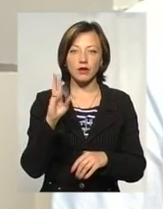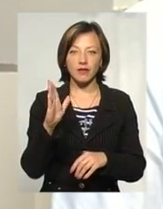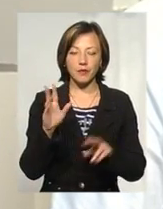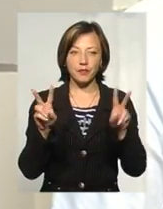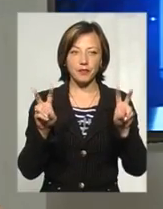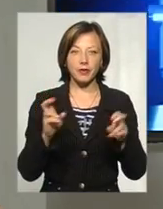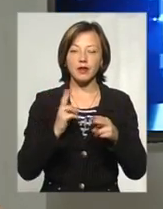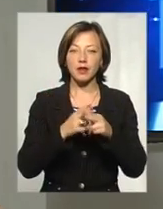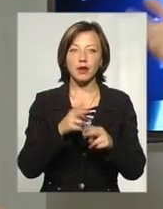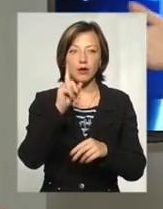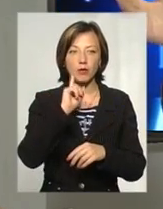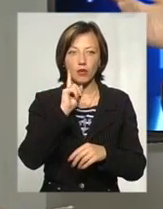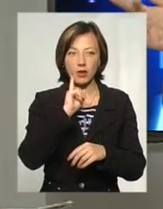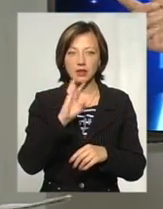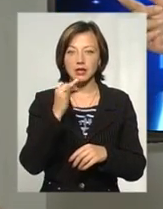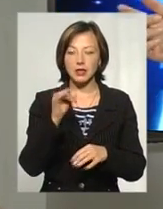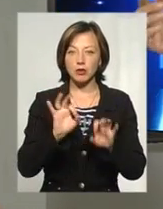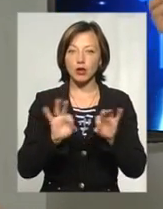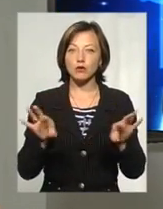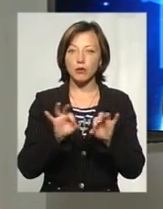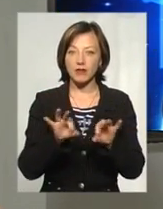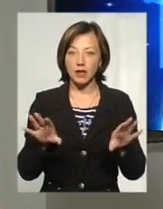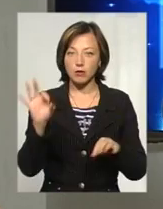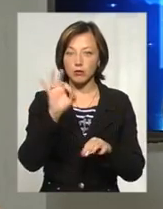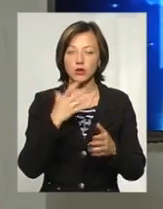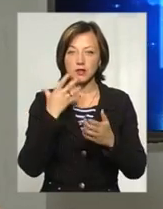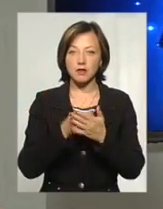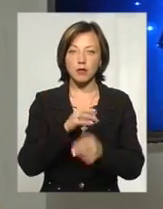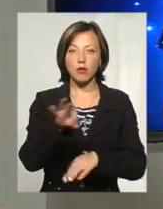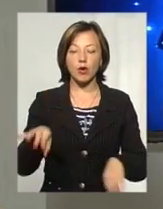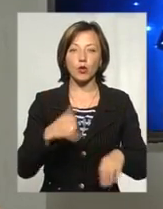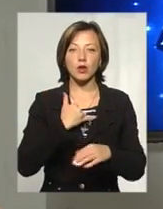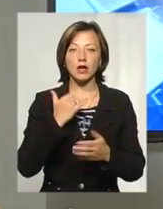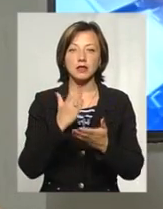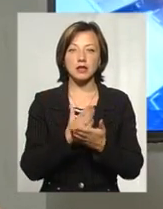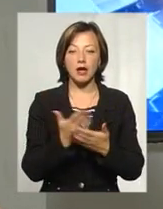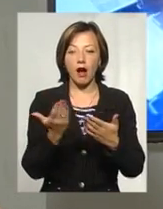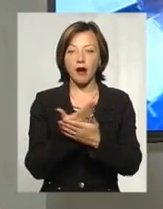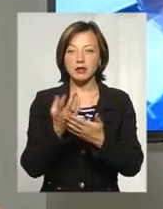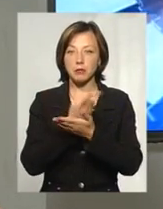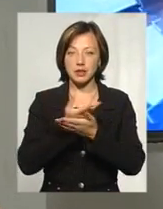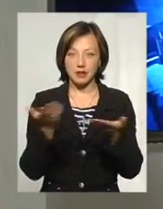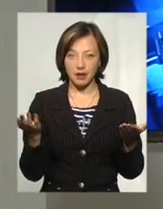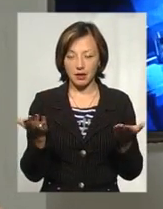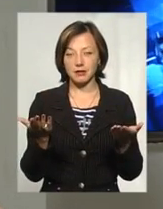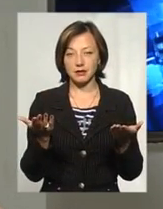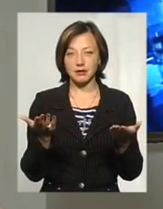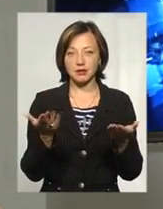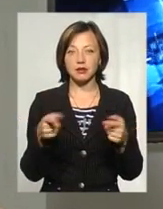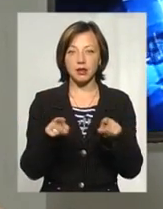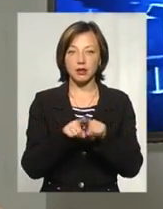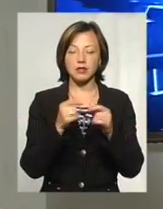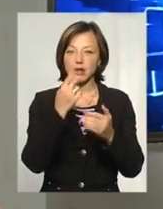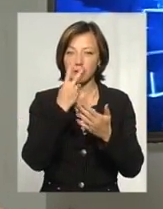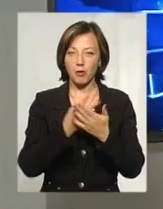Я вас не хвилинечко переб'ю. Поки пан Сергій буде розповідати про свій проєкт, у нас є пару кадрів з презентації, і ми вас також